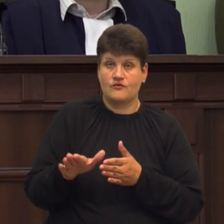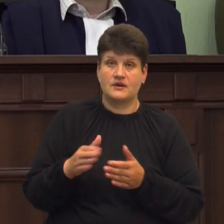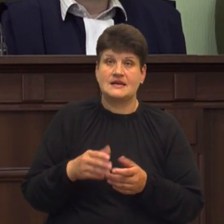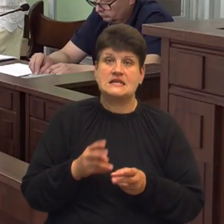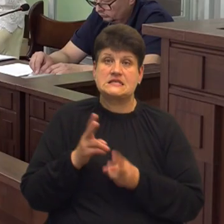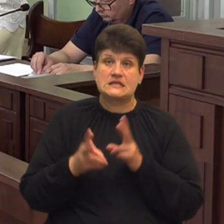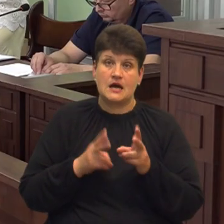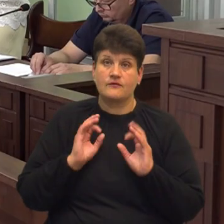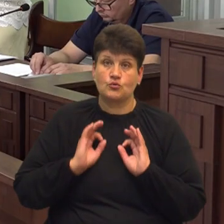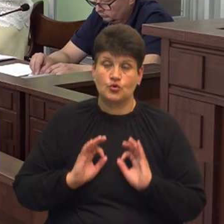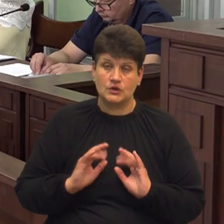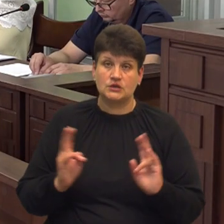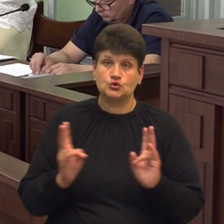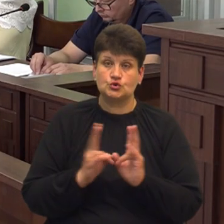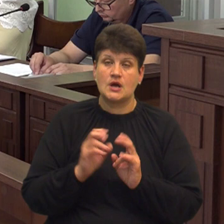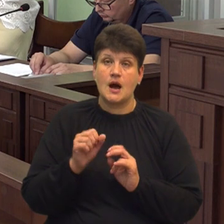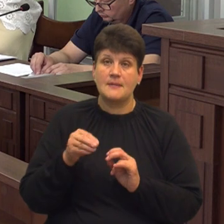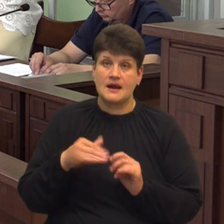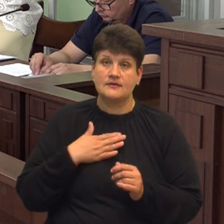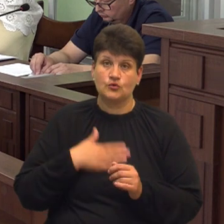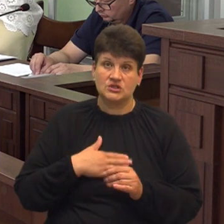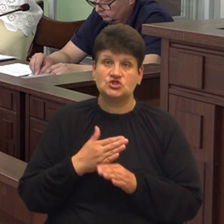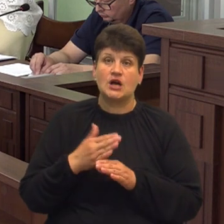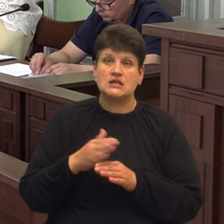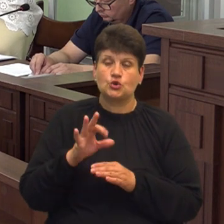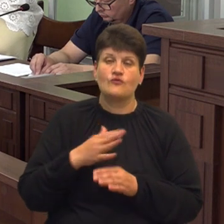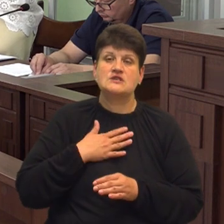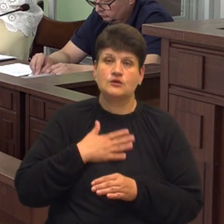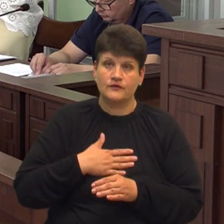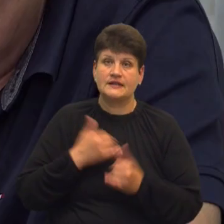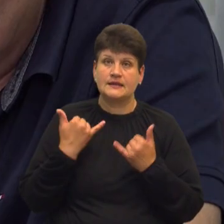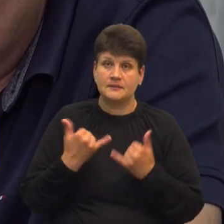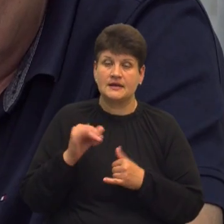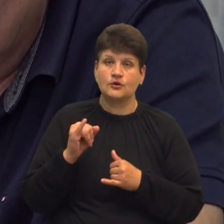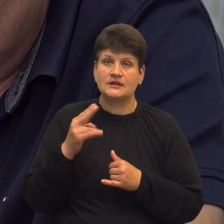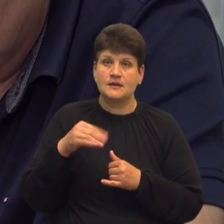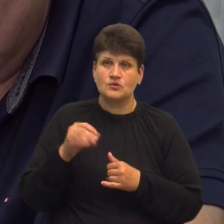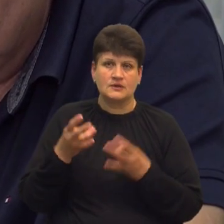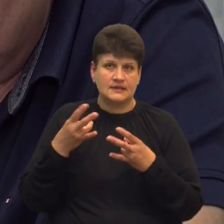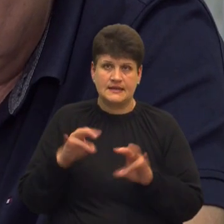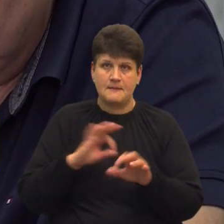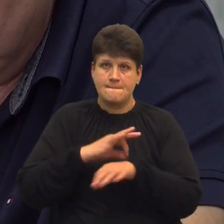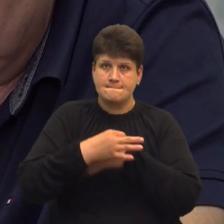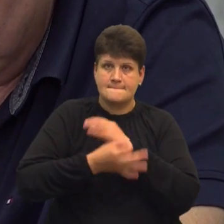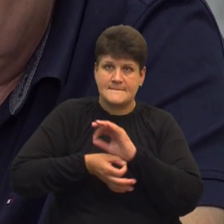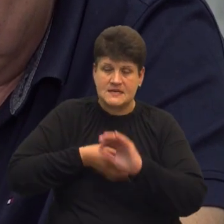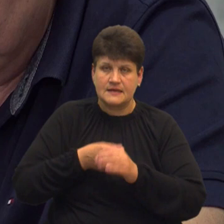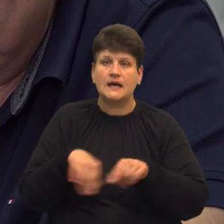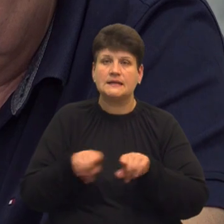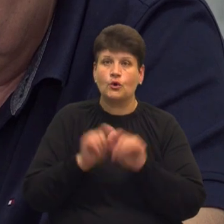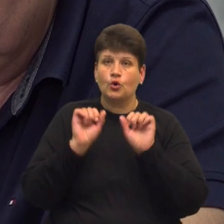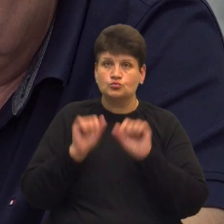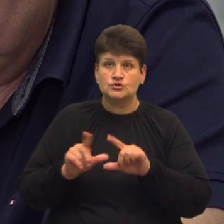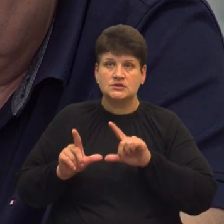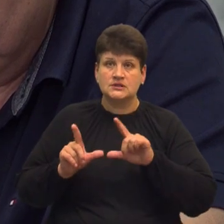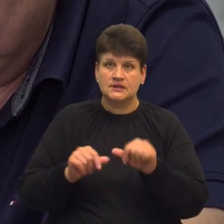від прокурора, зустрічну апеляцію адвокатки задовольнив частково. Відтепер Ігорю Дем'янчуку не потрібно носити електронний браслет, також він може виїжджати за